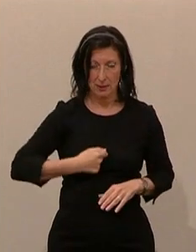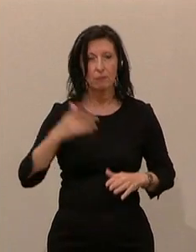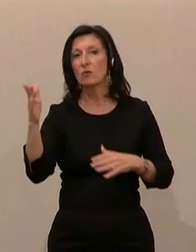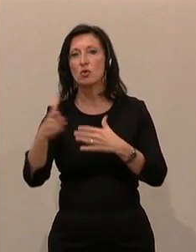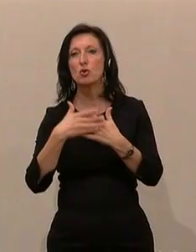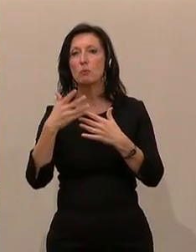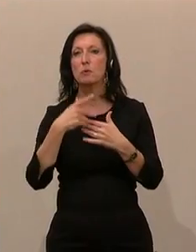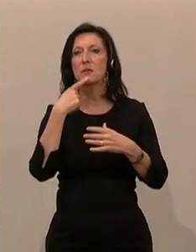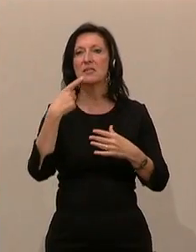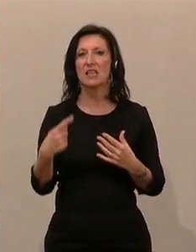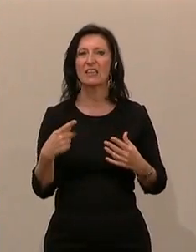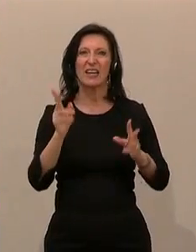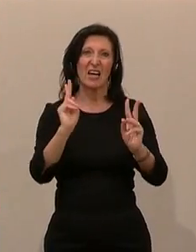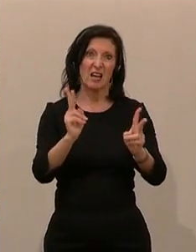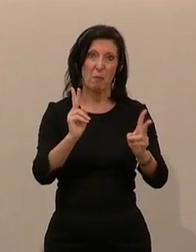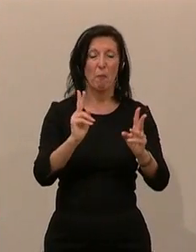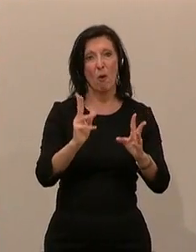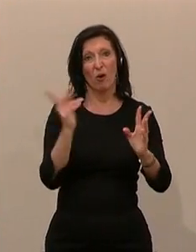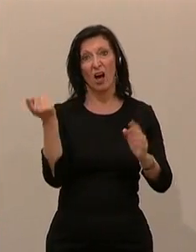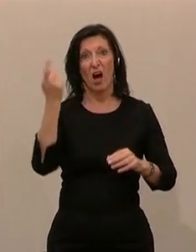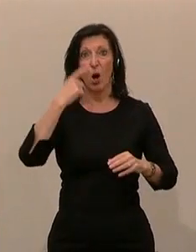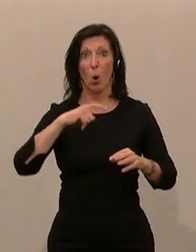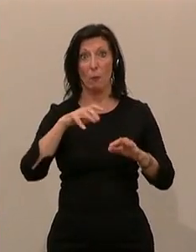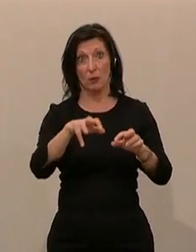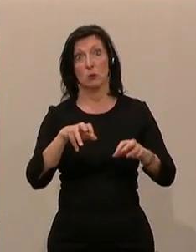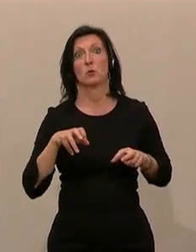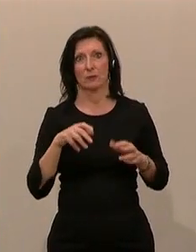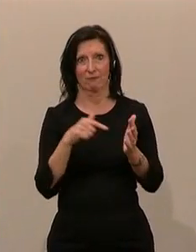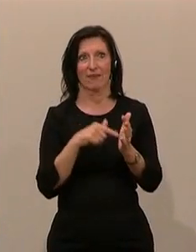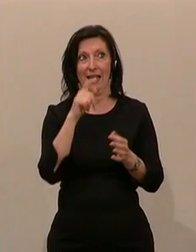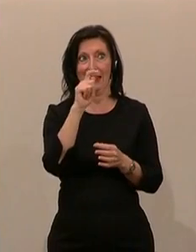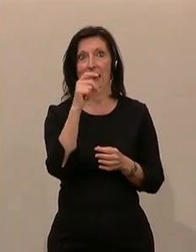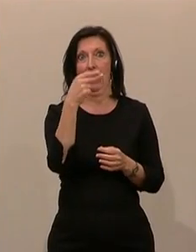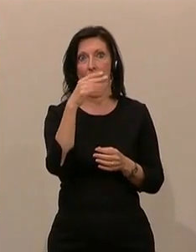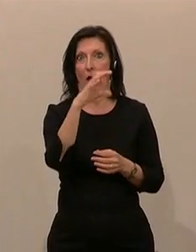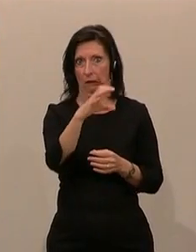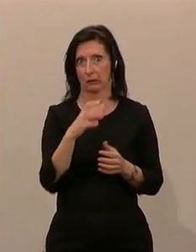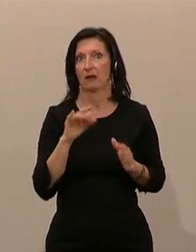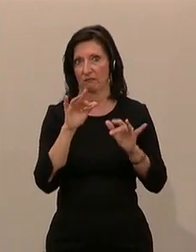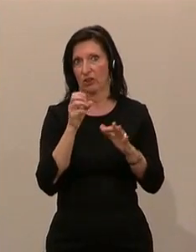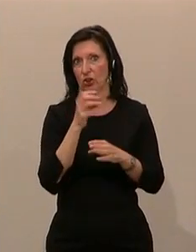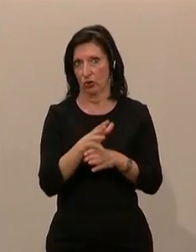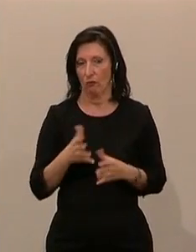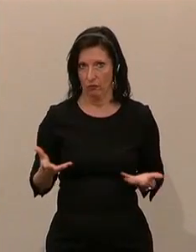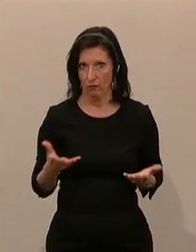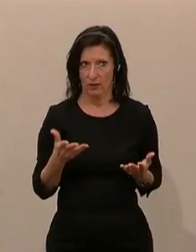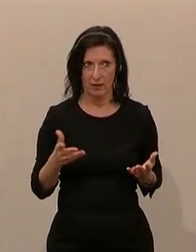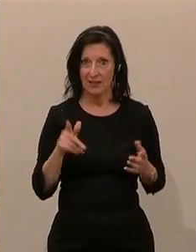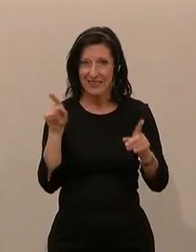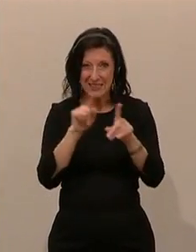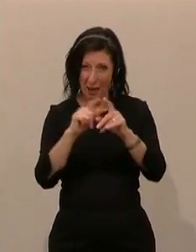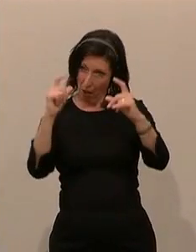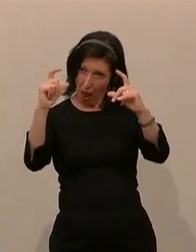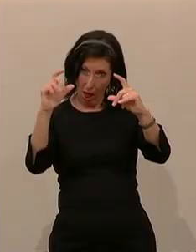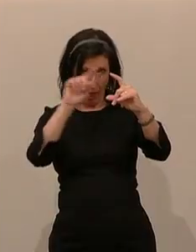Abhängigkeitspotenzial des Wirkstoffs THC im Cannabis, und zwar im selben Absatz,